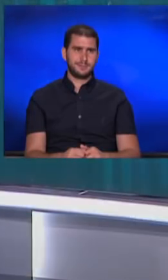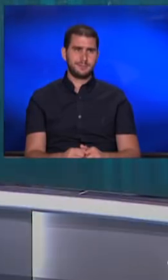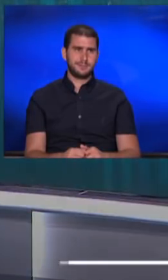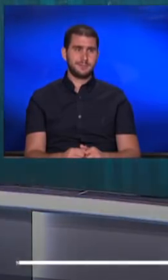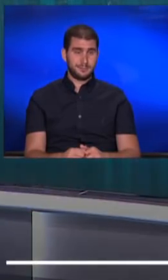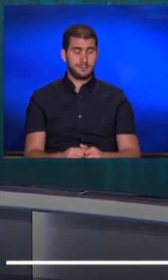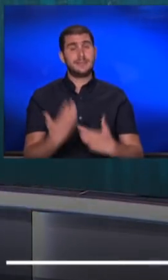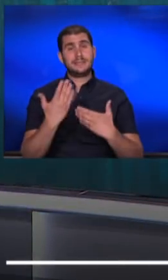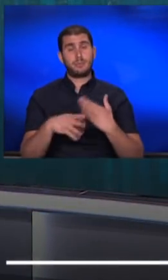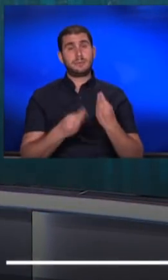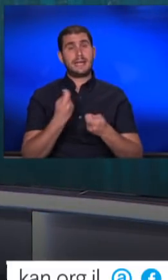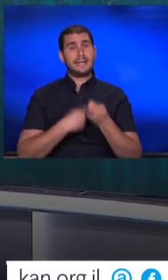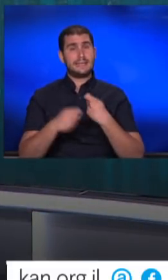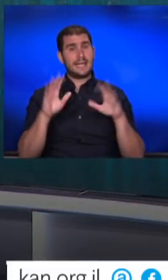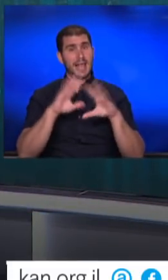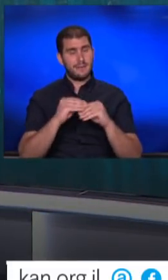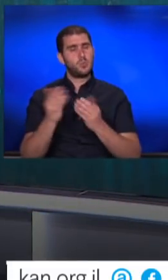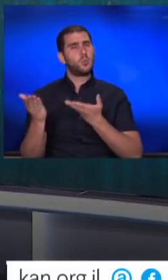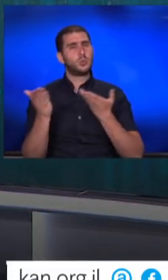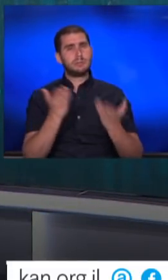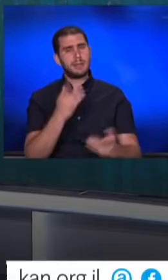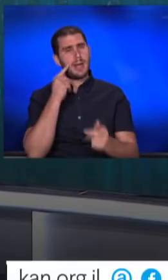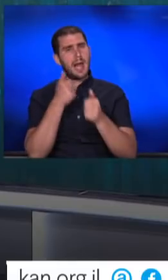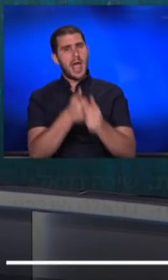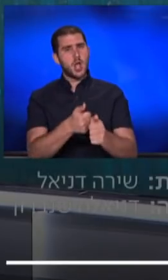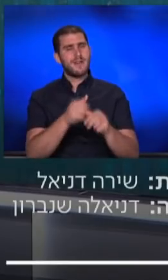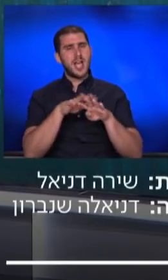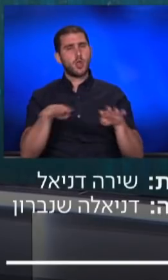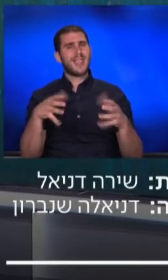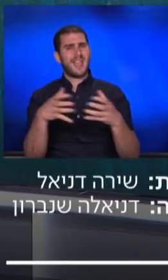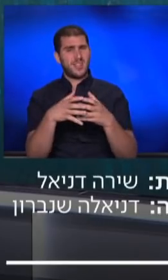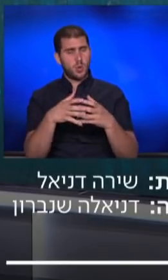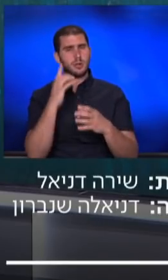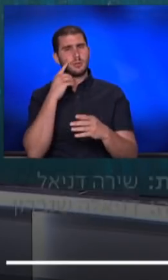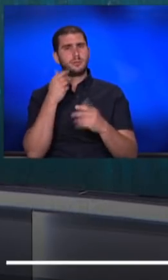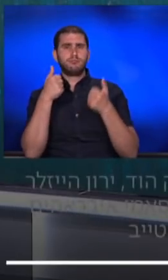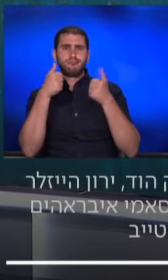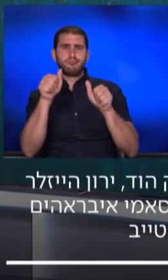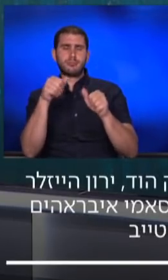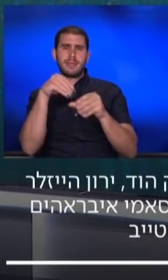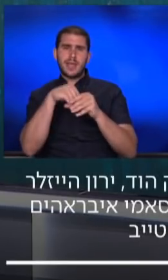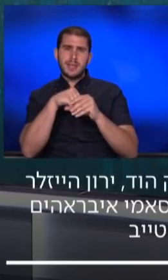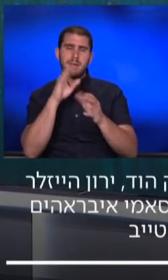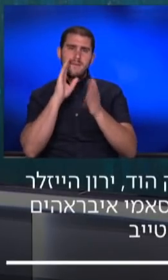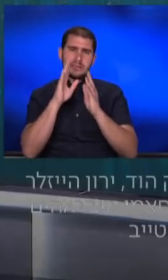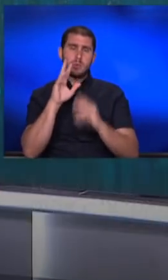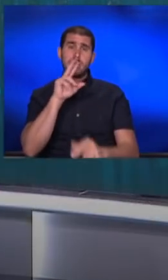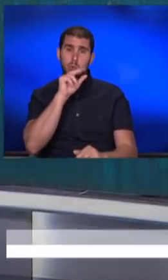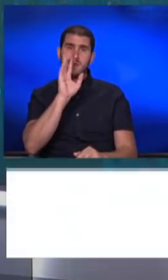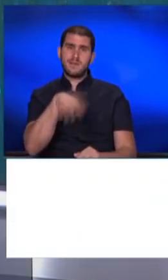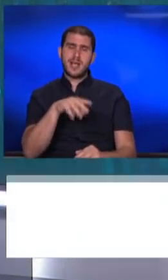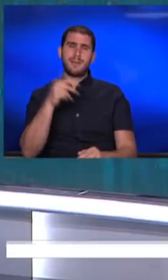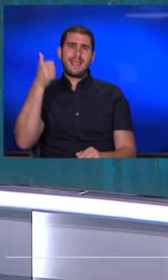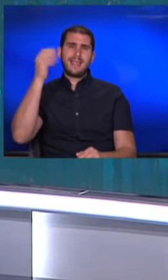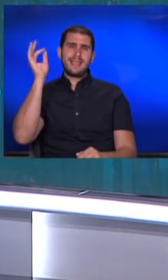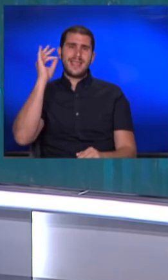עד כאן משחקי הכיס לערב. מוזמנות ומוזמנים לעקוב אחרינו ברשתות החברתיות, ולשתף את התכנים שלנו בפייסבוק, בטוויטר, גם בטיקטוק.